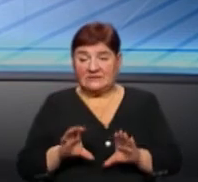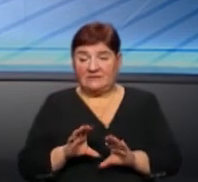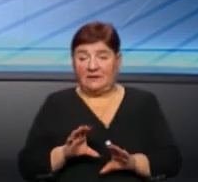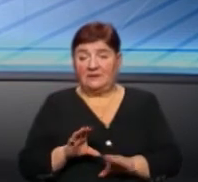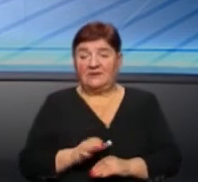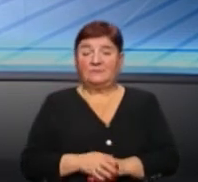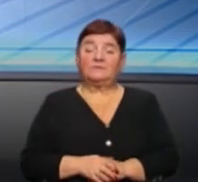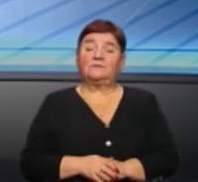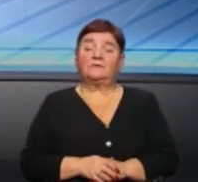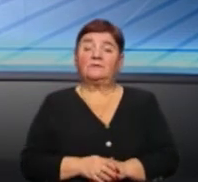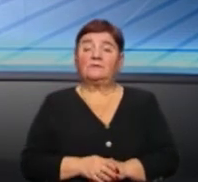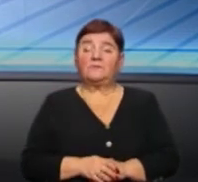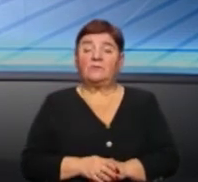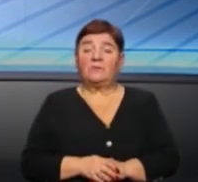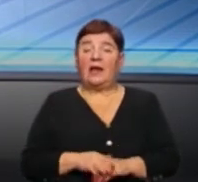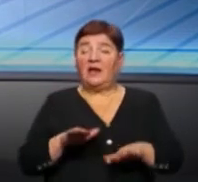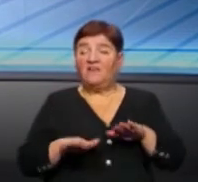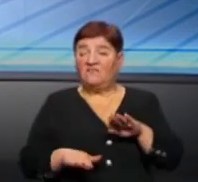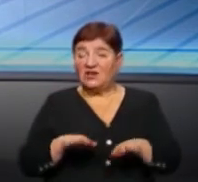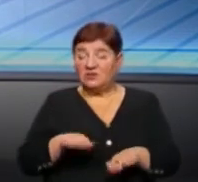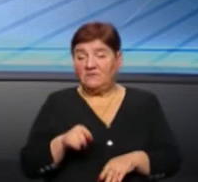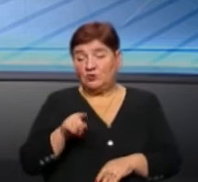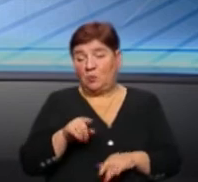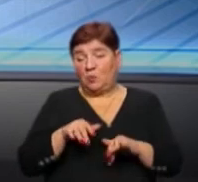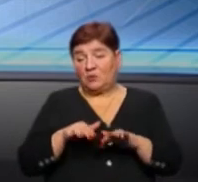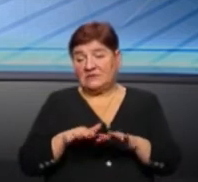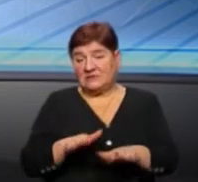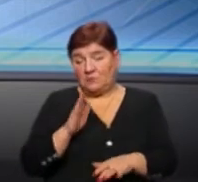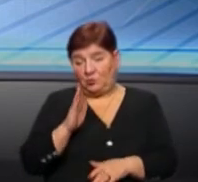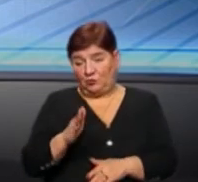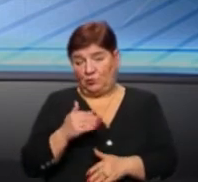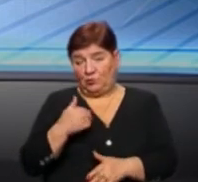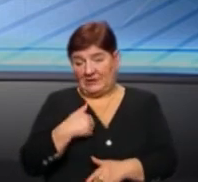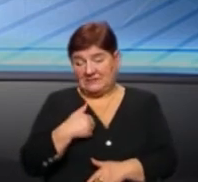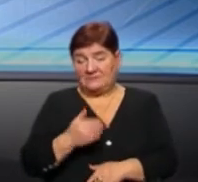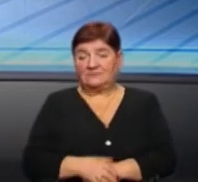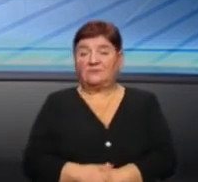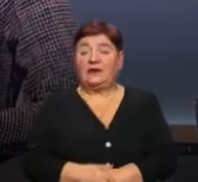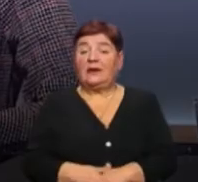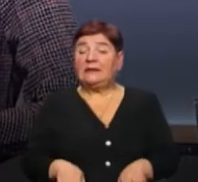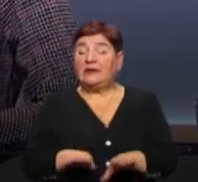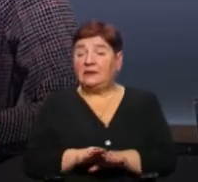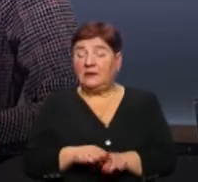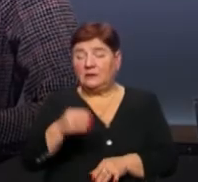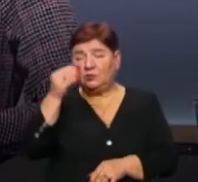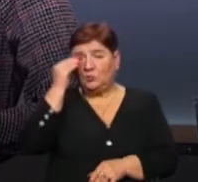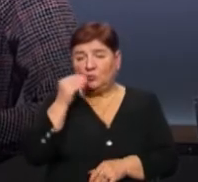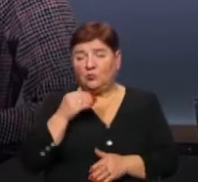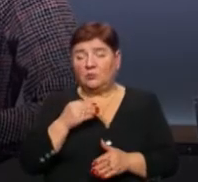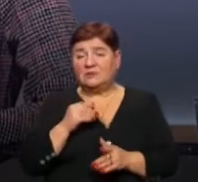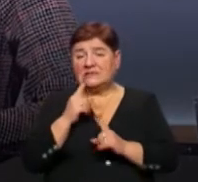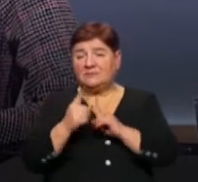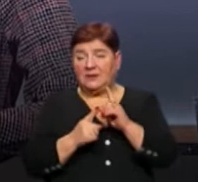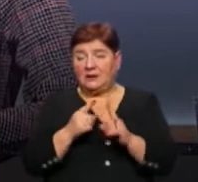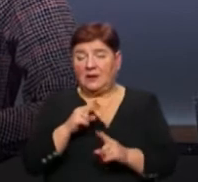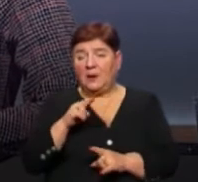важелі в цьому процесі будемо мати. На вашу думку, ось такі зміни до закону